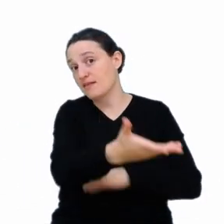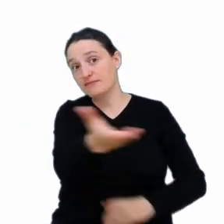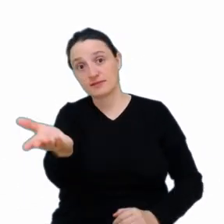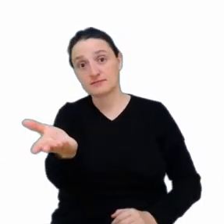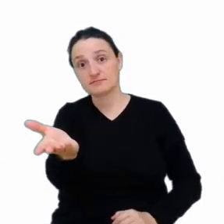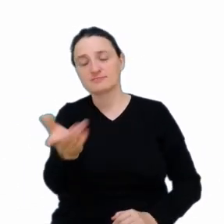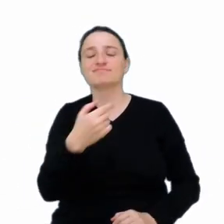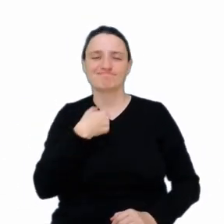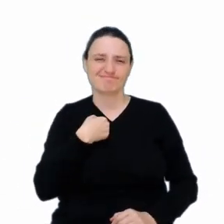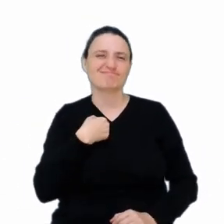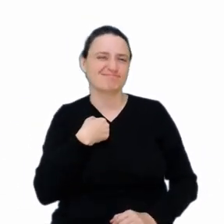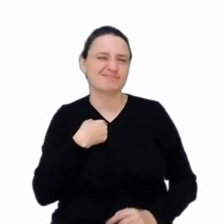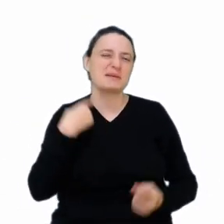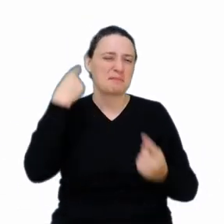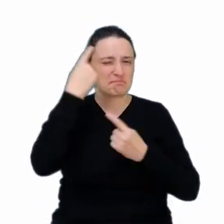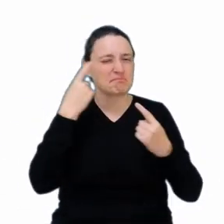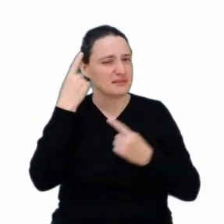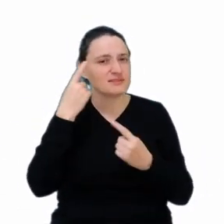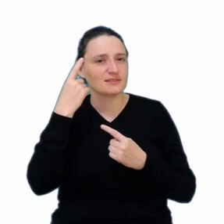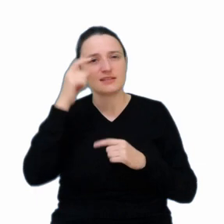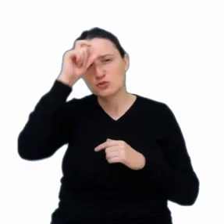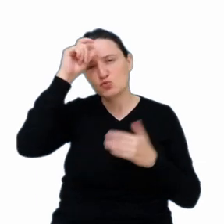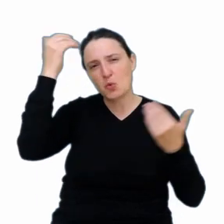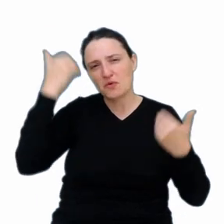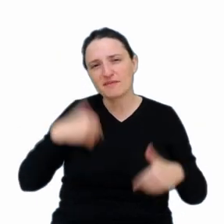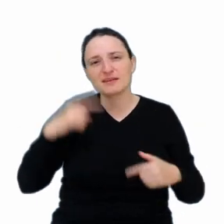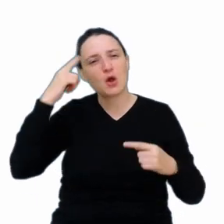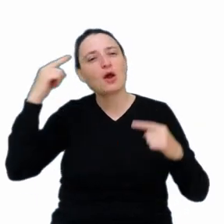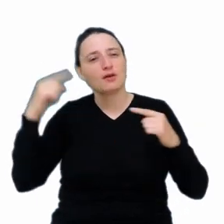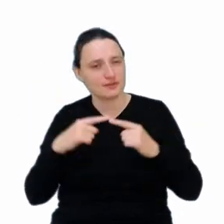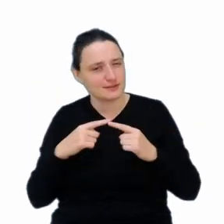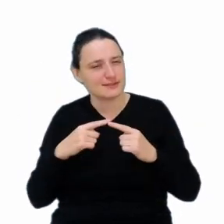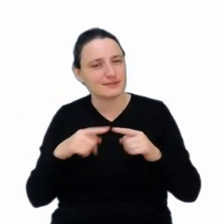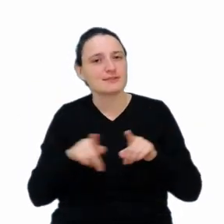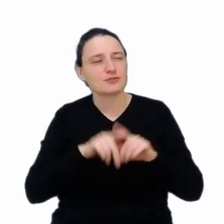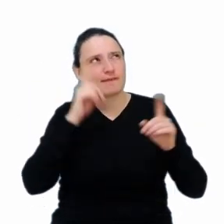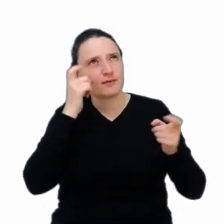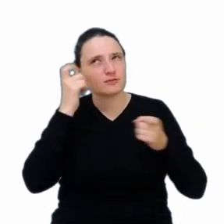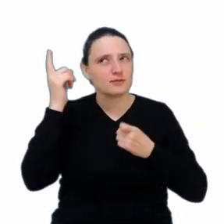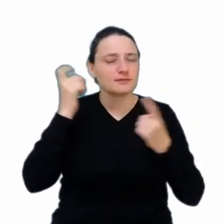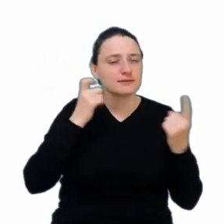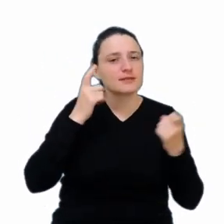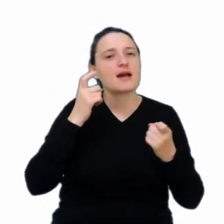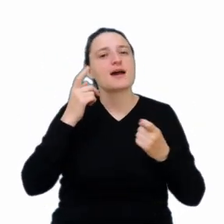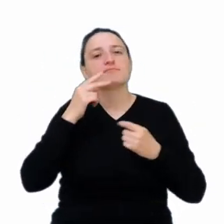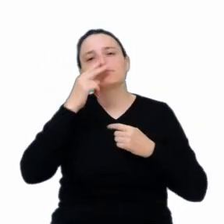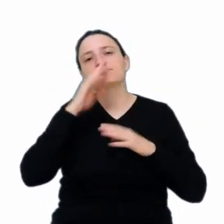człowiek jako taka istota, która jest rozumna, a z drugiej strony też wyciąga wnioski, pokazuje przez całą historię, że